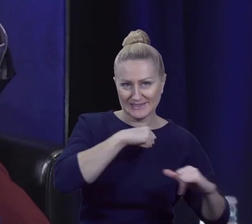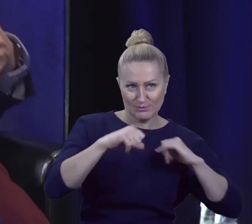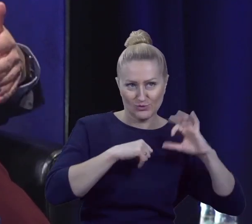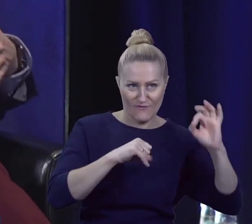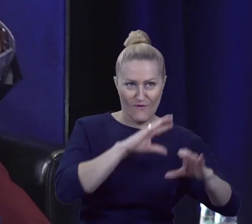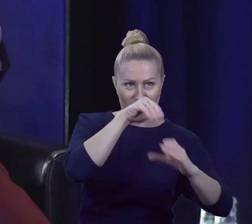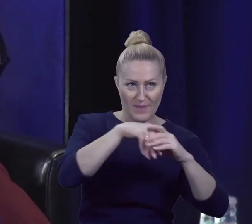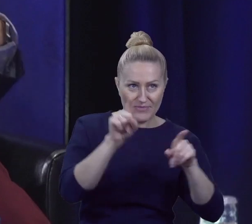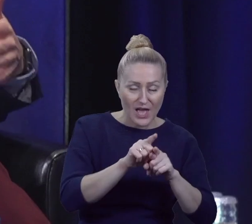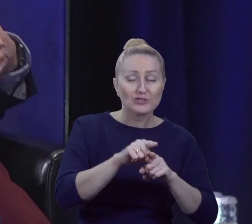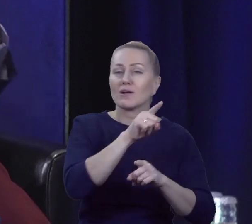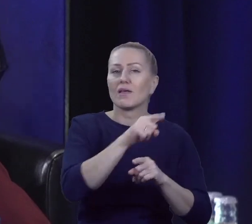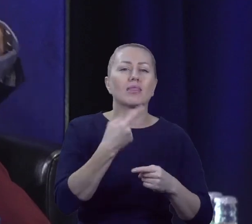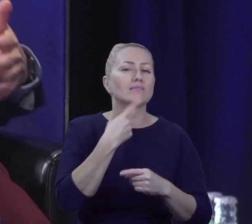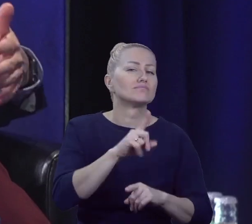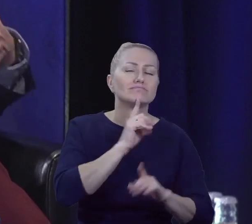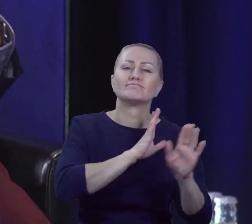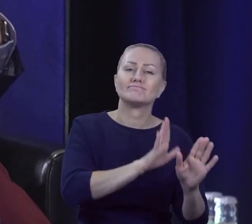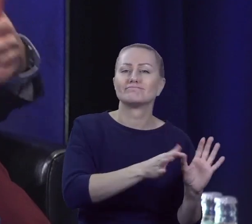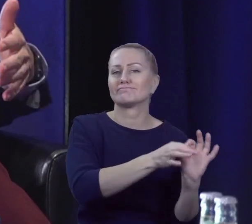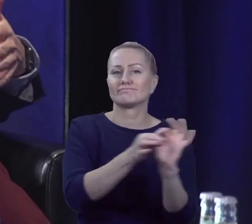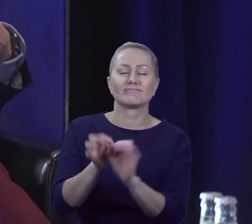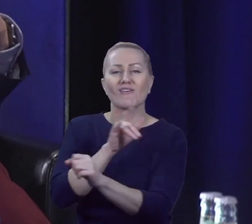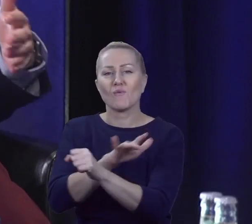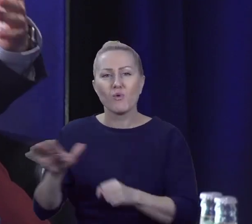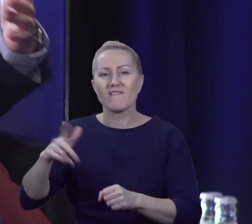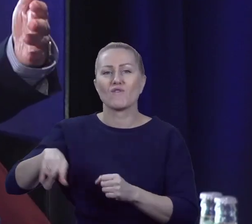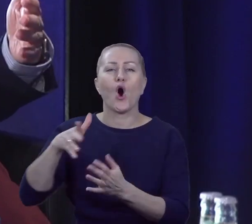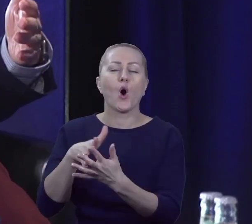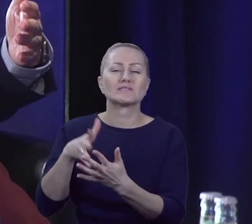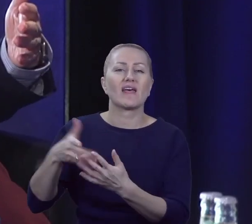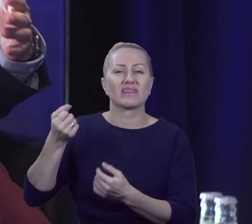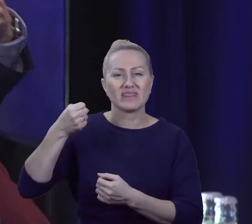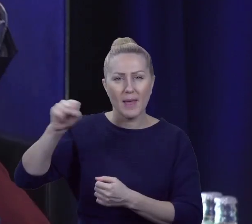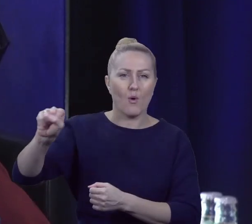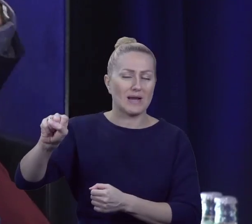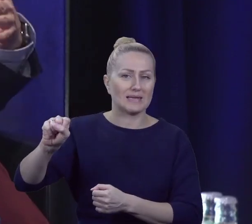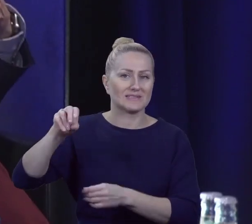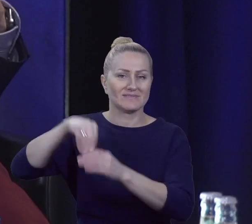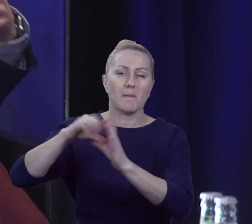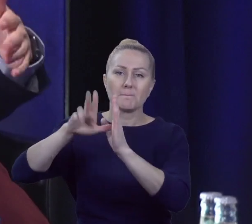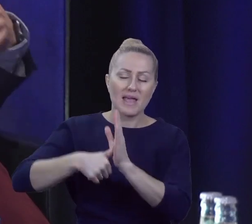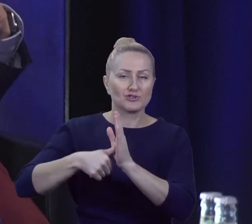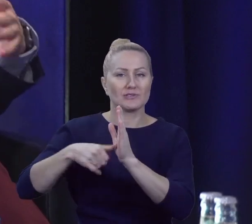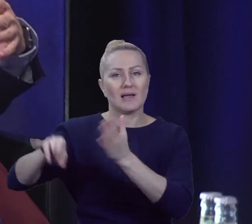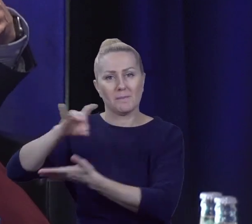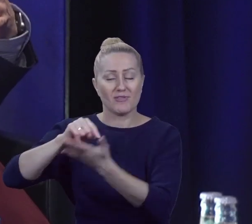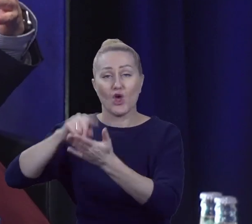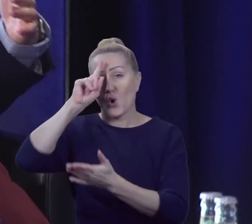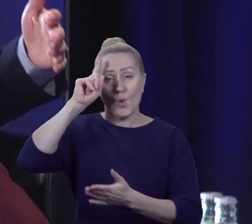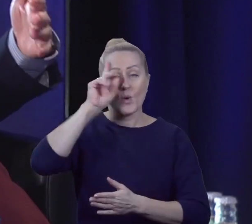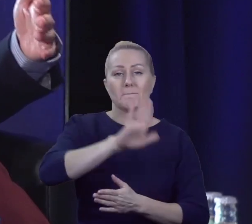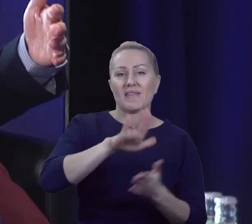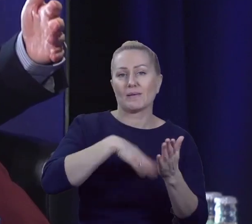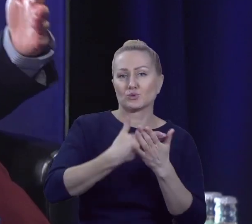związku z ocenami demokracji w mieście, mieście-gminie. Tak? Znaczy ktoś może być bardzo zadowolony z tego,